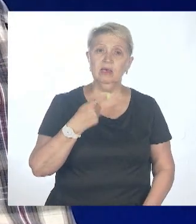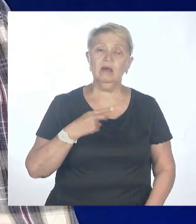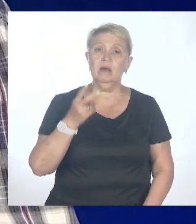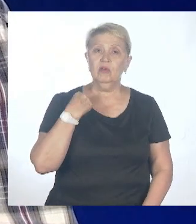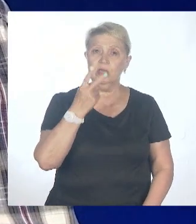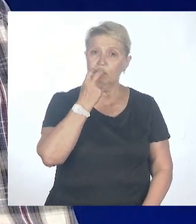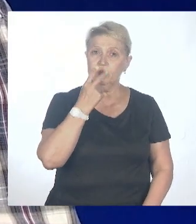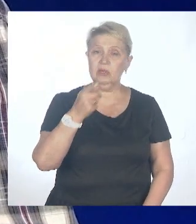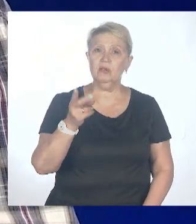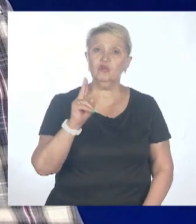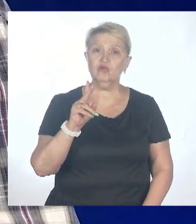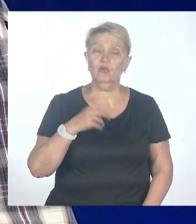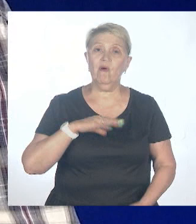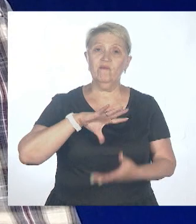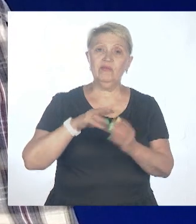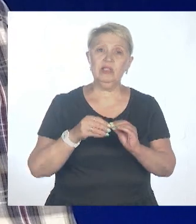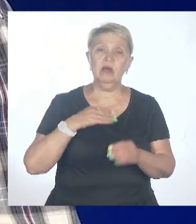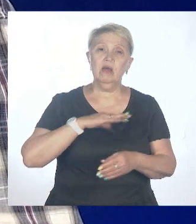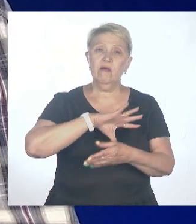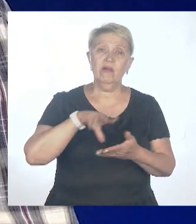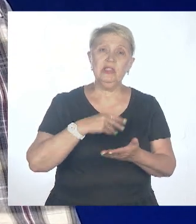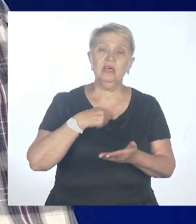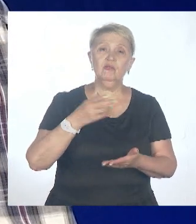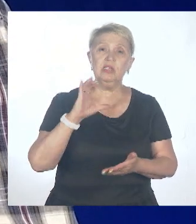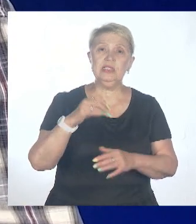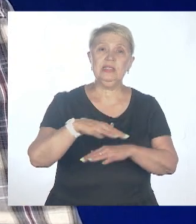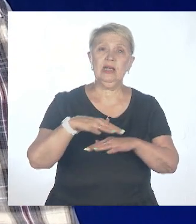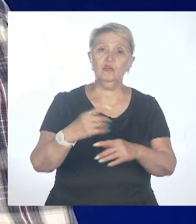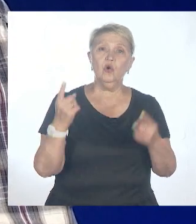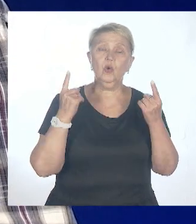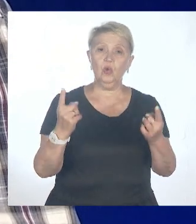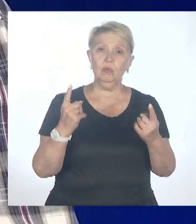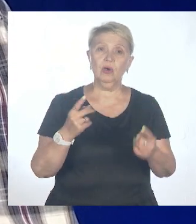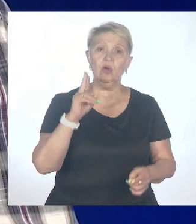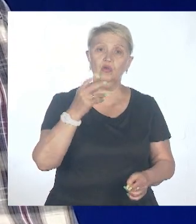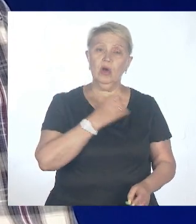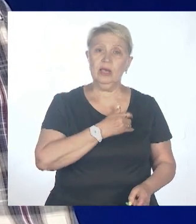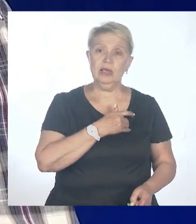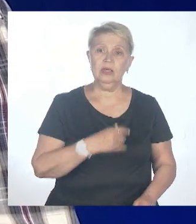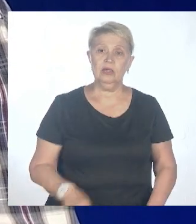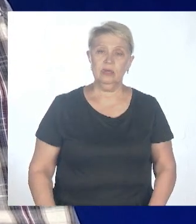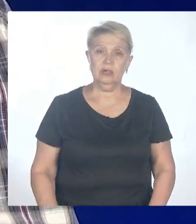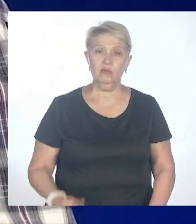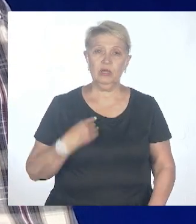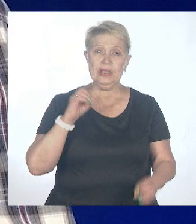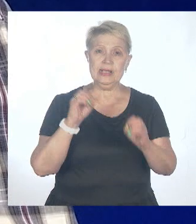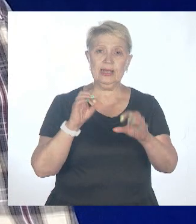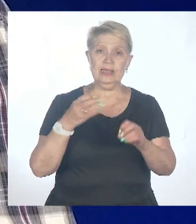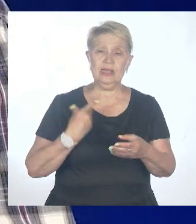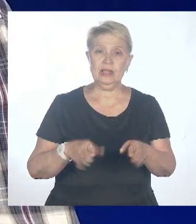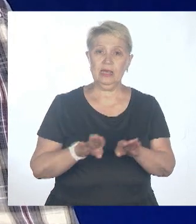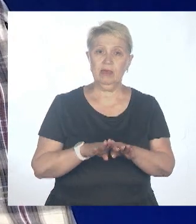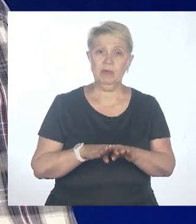оружие. Это означает, что во всех странах крупных, те, которые потенциально друг друга хотели закидать такими вещами, велись